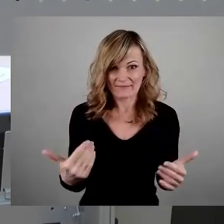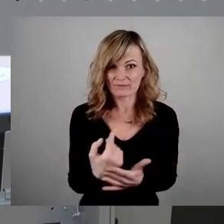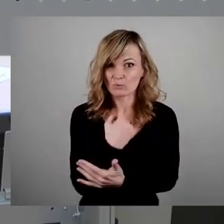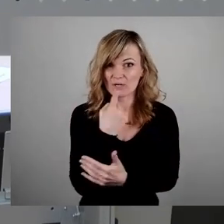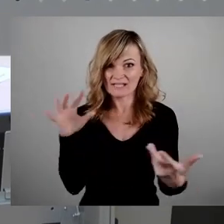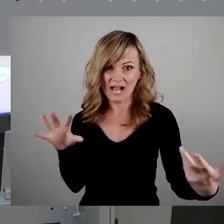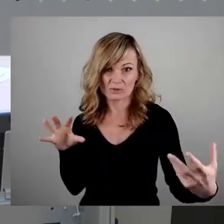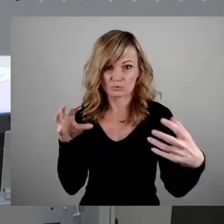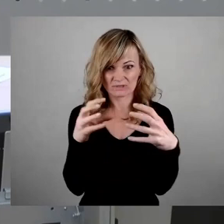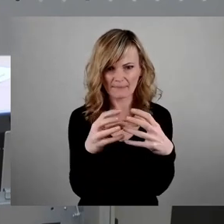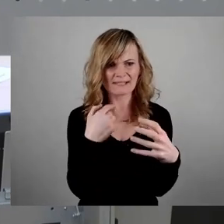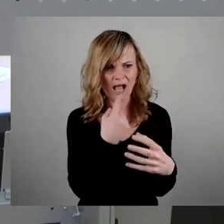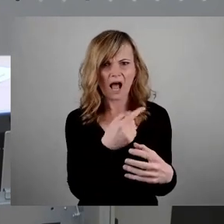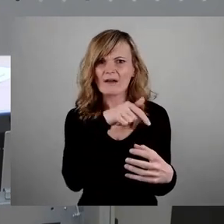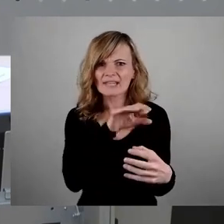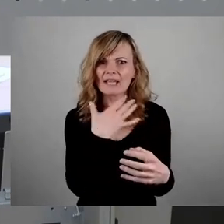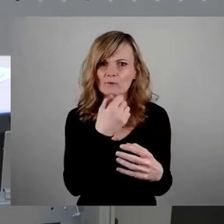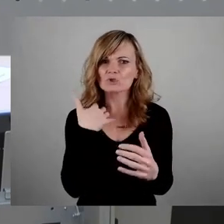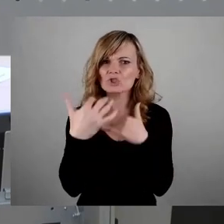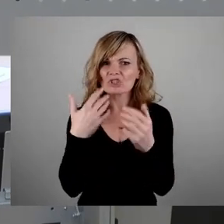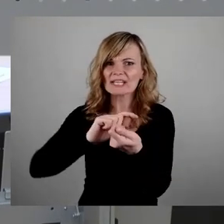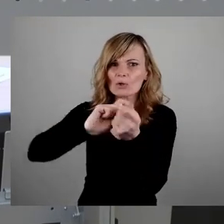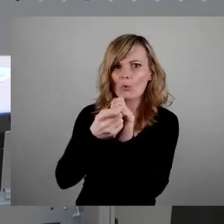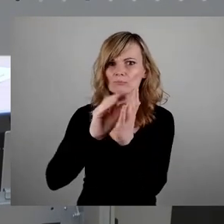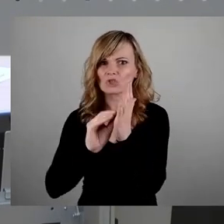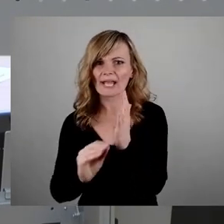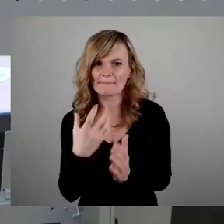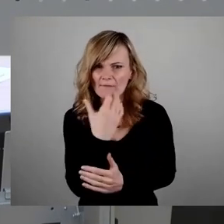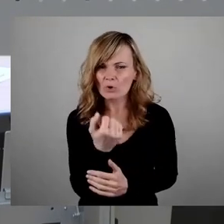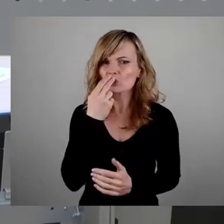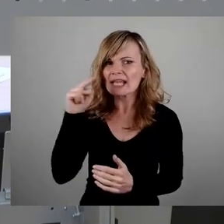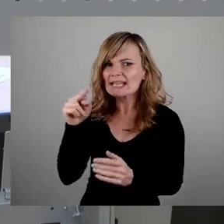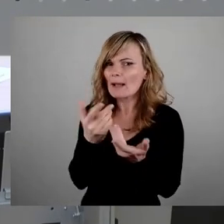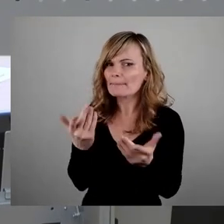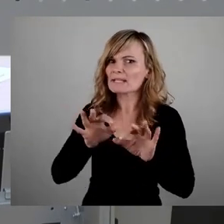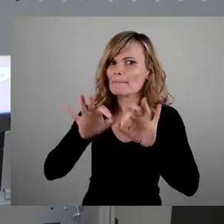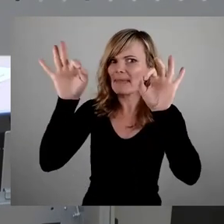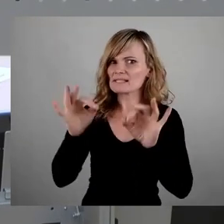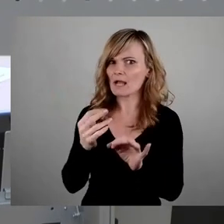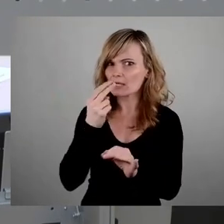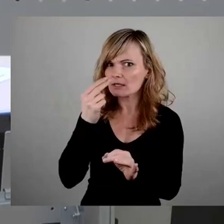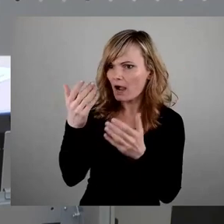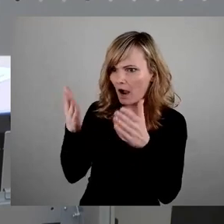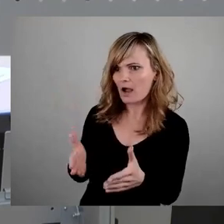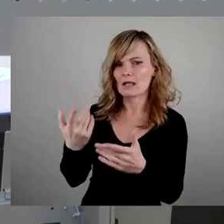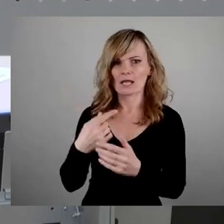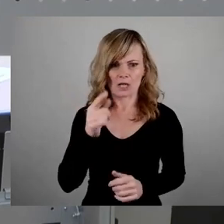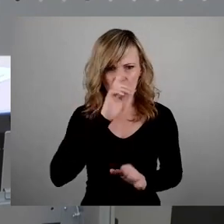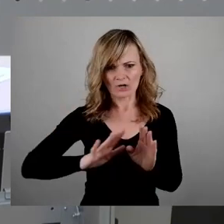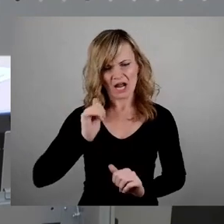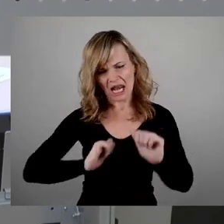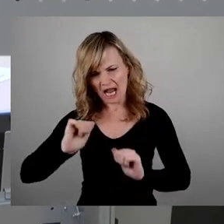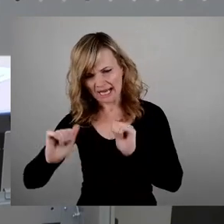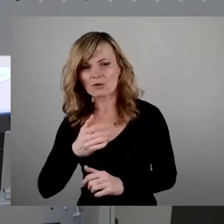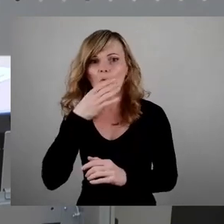umschreiben, die AfD möchte gerne, dass Hitler ein bisschen besser dasteht oder vielleicht noch besser, dass Deutschland als die Leidenden dasteht, dass Russland ganz gut ist,